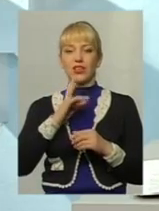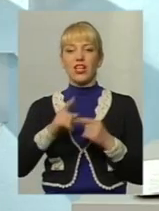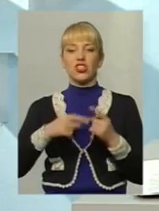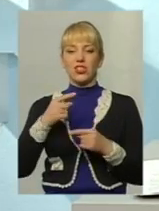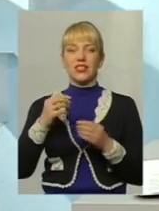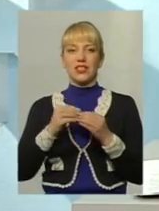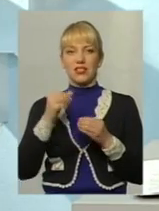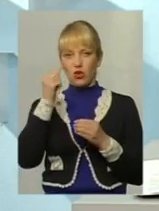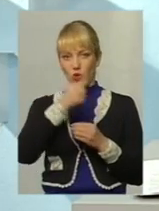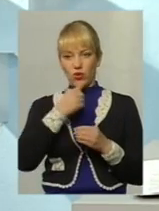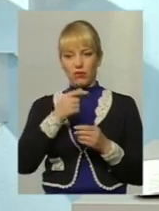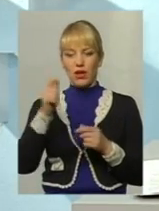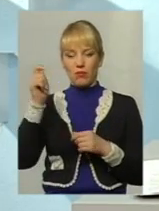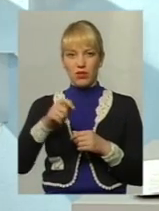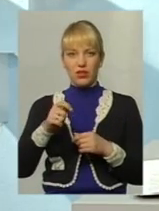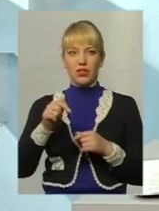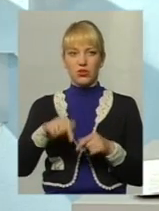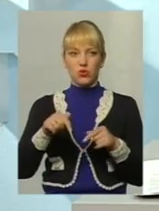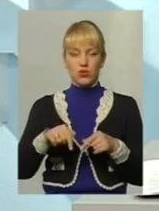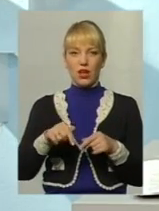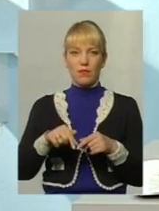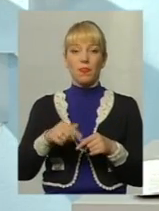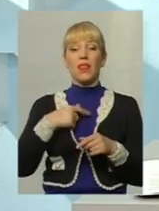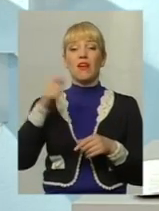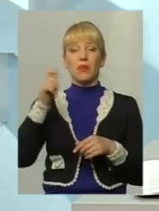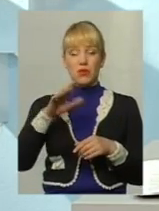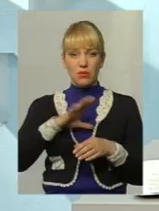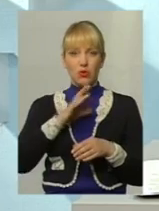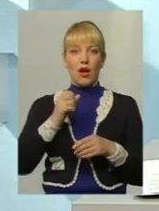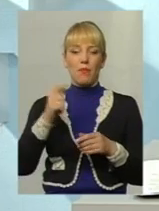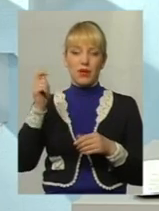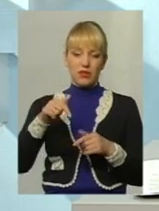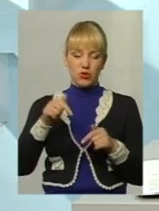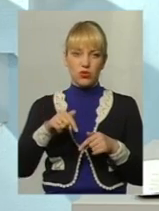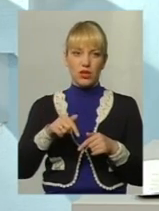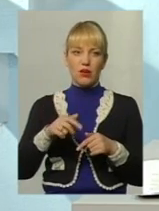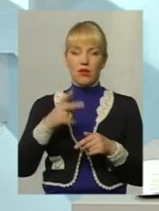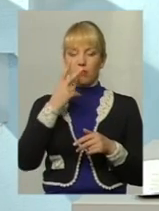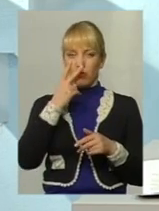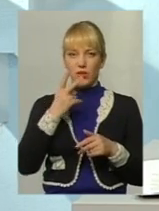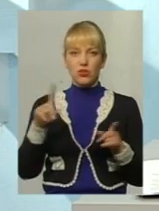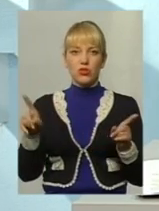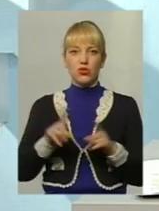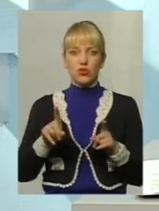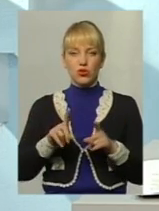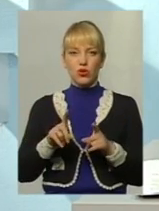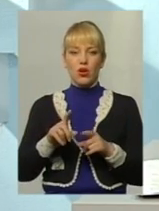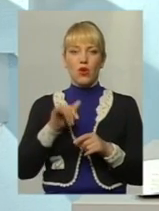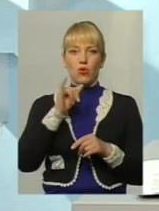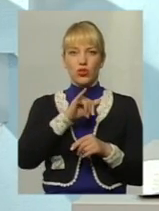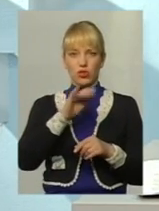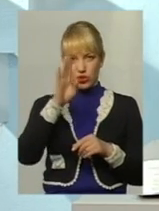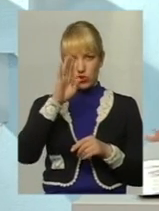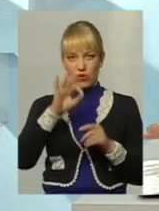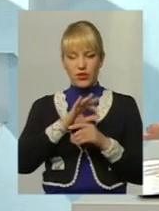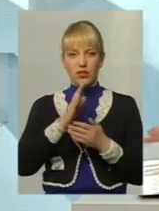приїхала сюди на роботу, приїжджала щороку, але черговий раз приїхавши, вона з'ясувала, що у її чоловіка вже є